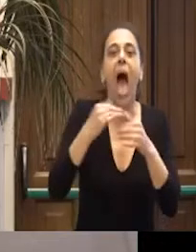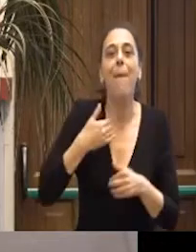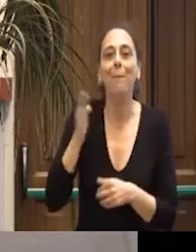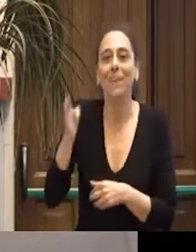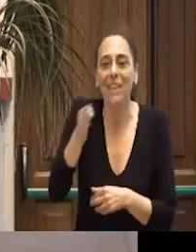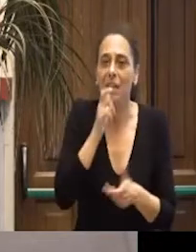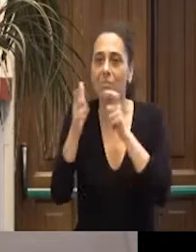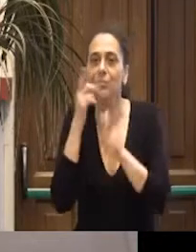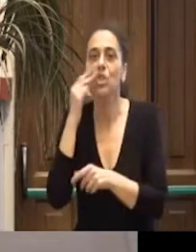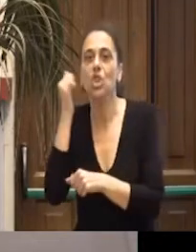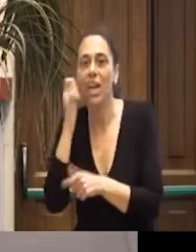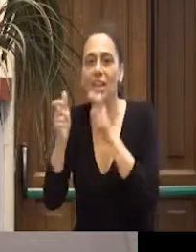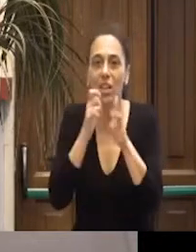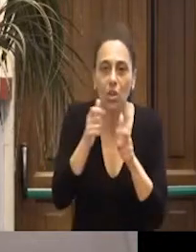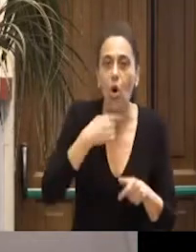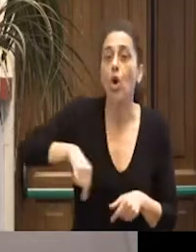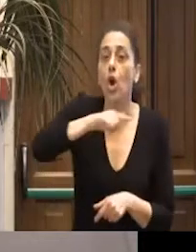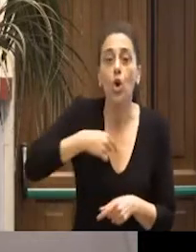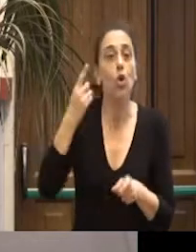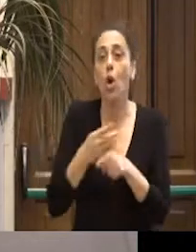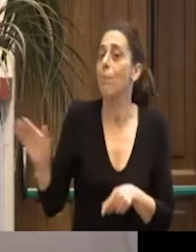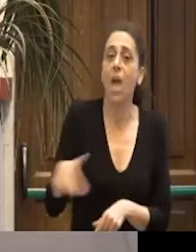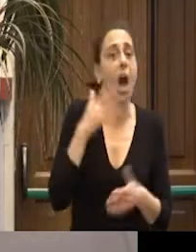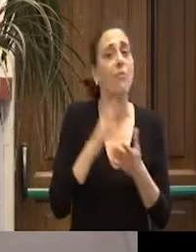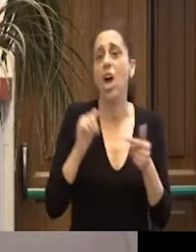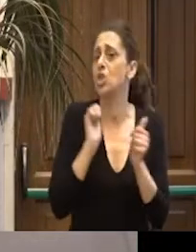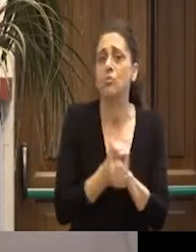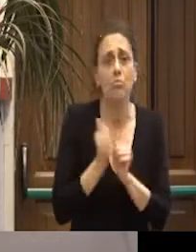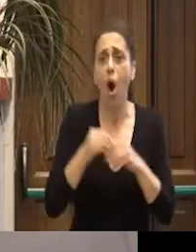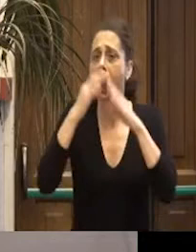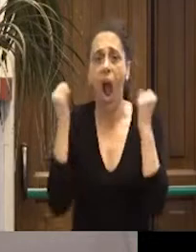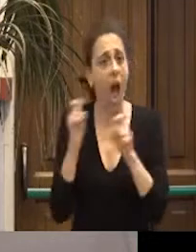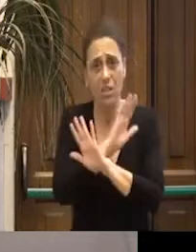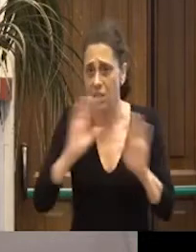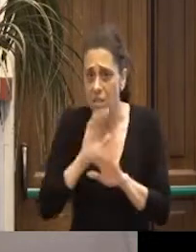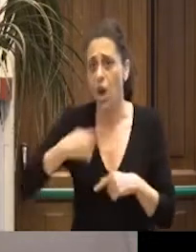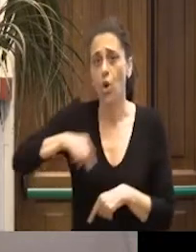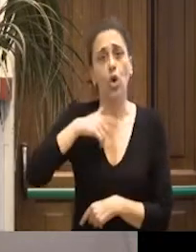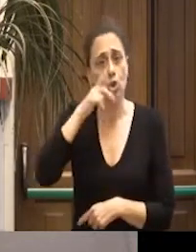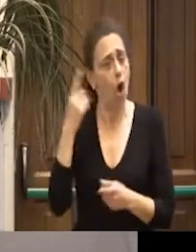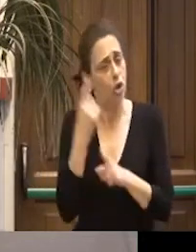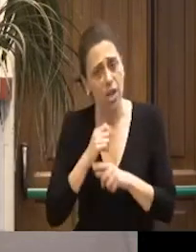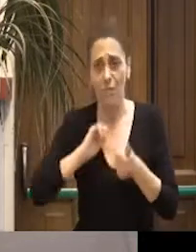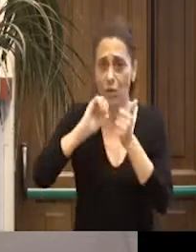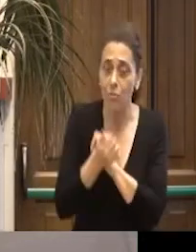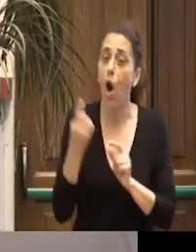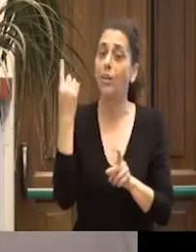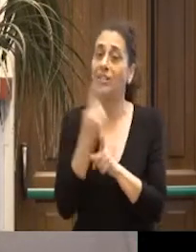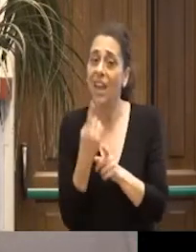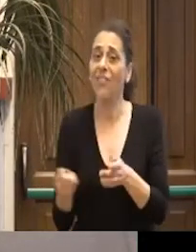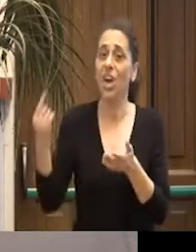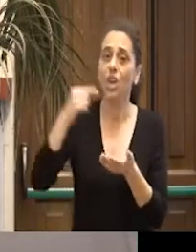con i loro genitori dicendo noi dobbiamo andare a fare sport, bisogna uscire di casa, bisogna riappropriarsi